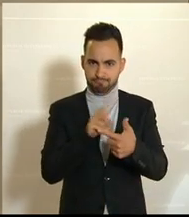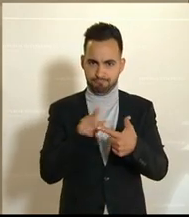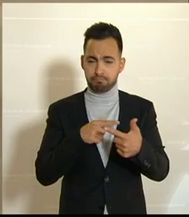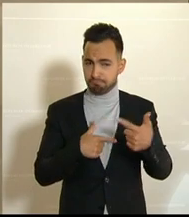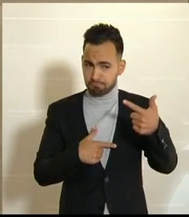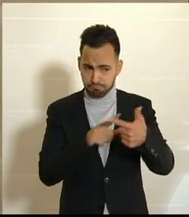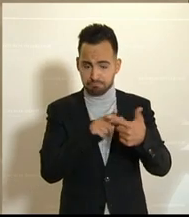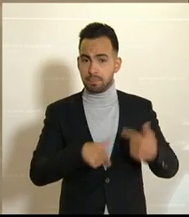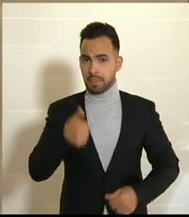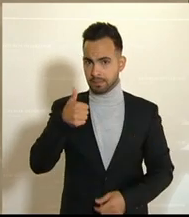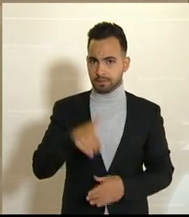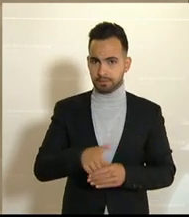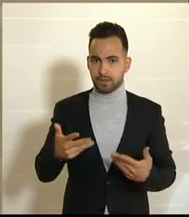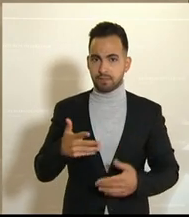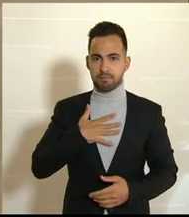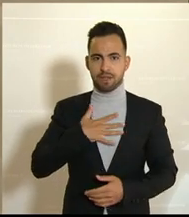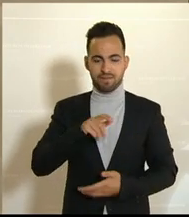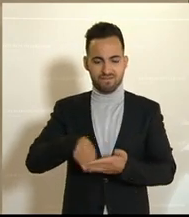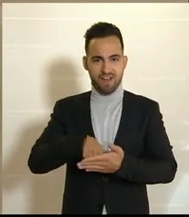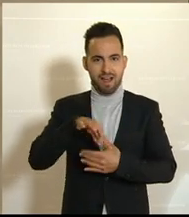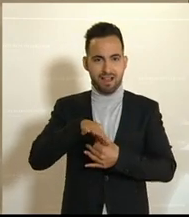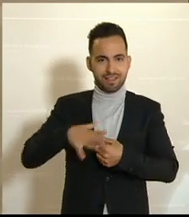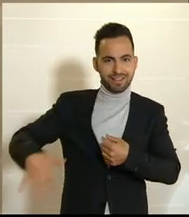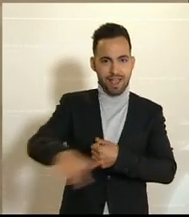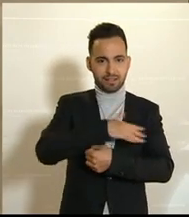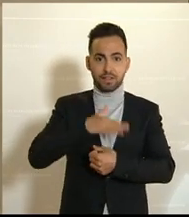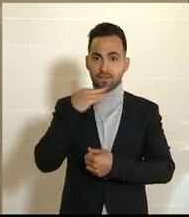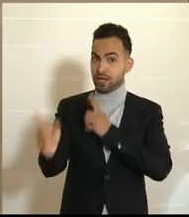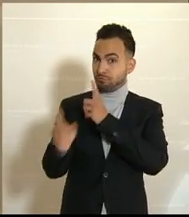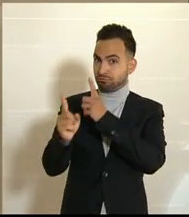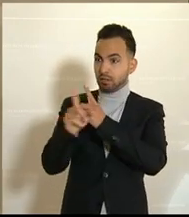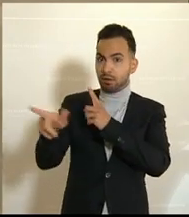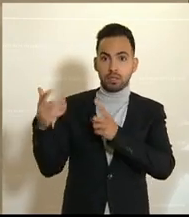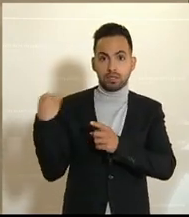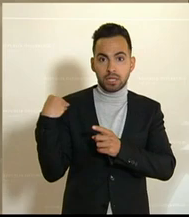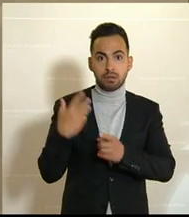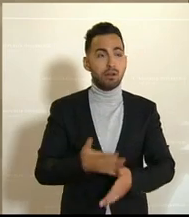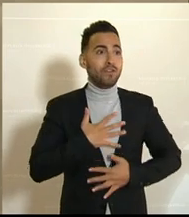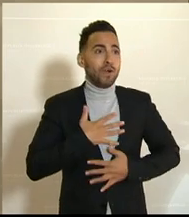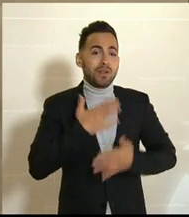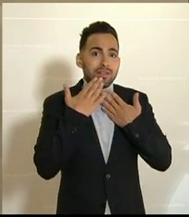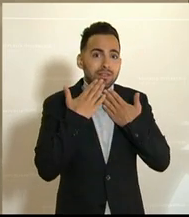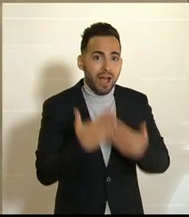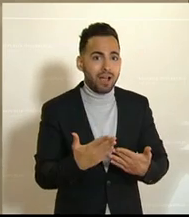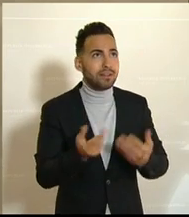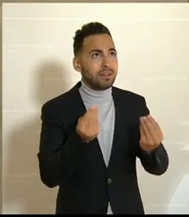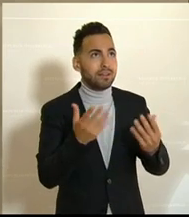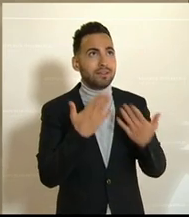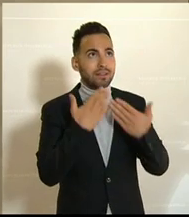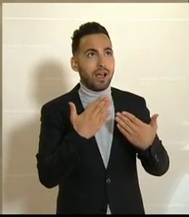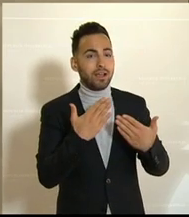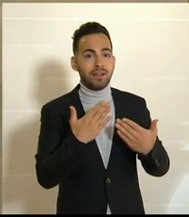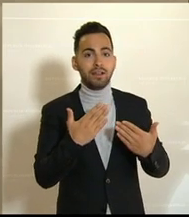Menschen in meinem Wahlkreis, die froh und dankbar darüber sind, dass wir bis jetzt...